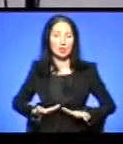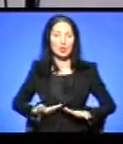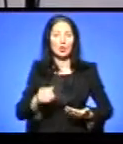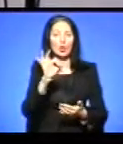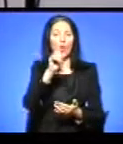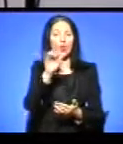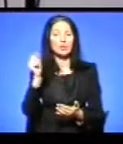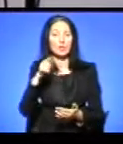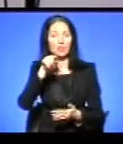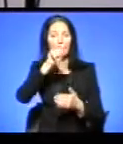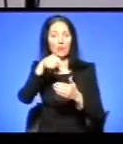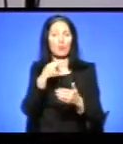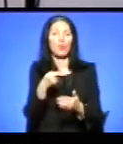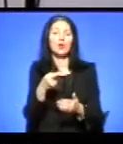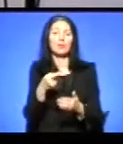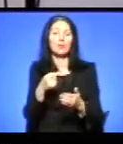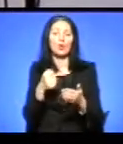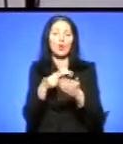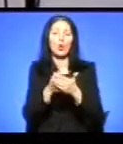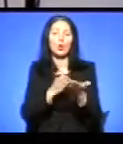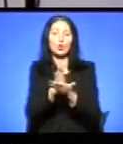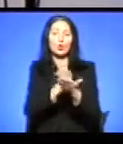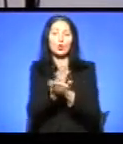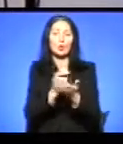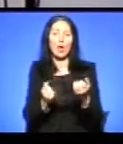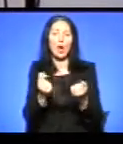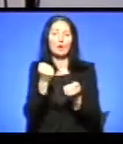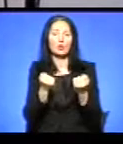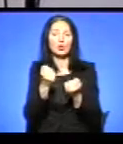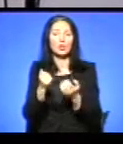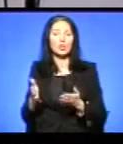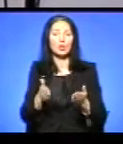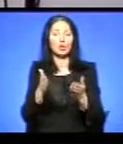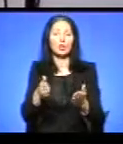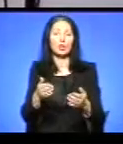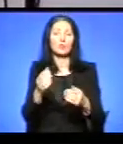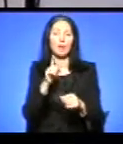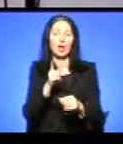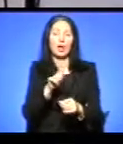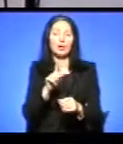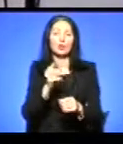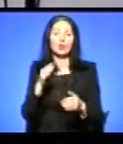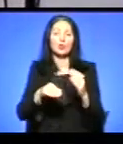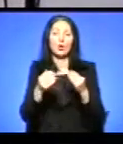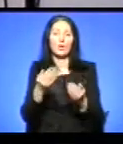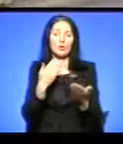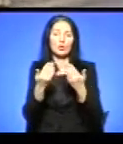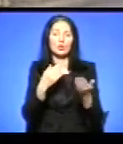вимоги, адресовані службі автомобільних доріг, стосуються облаштування пішохідного переходу на трасі у центральній частині села.